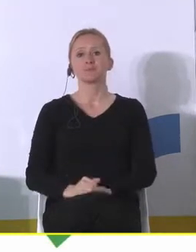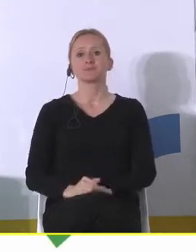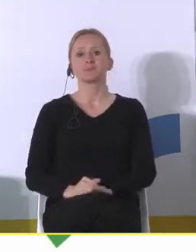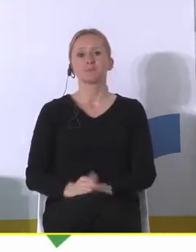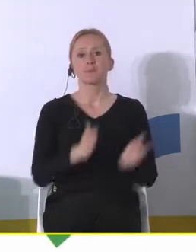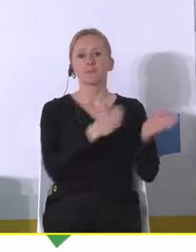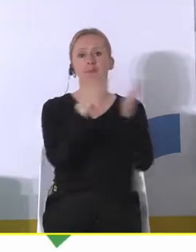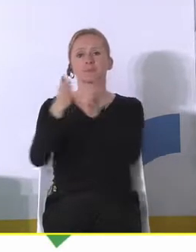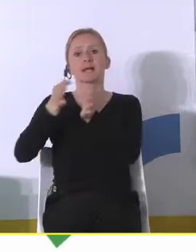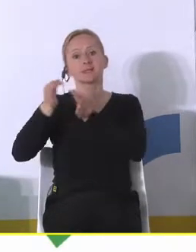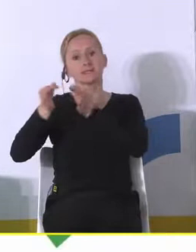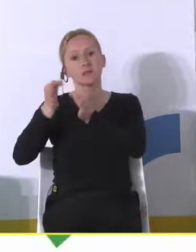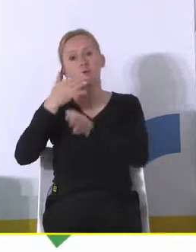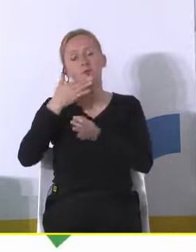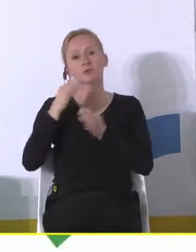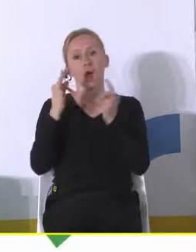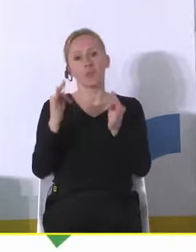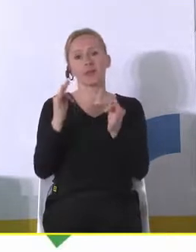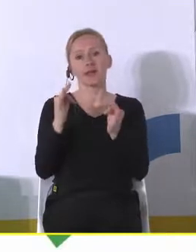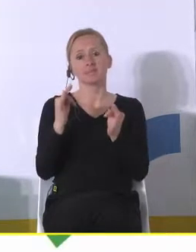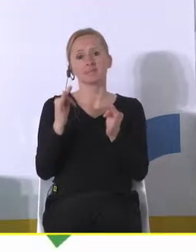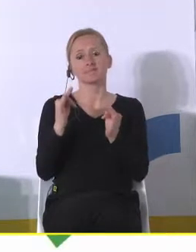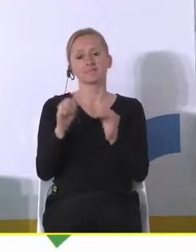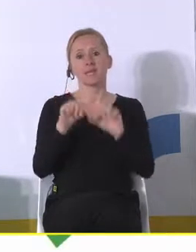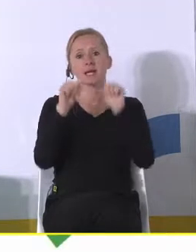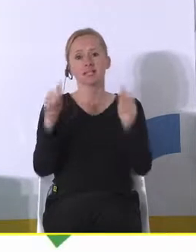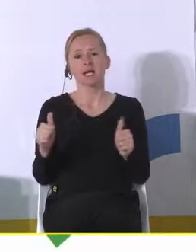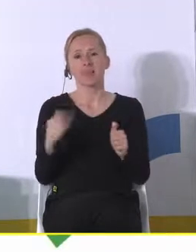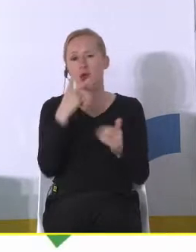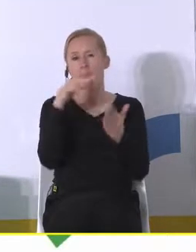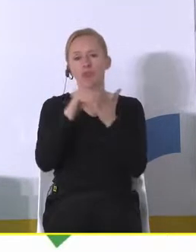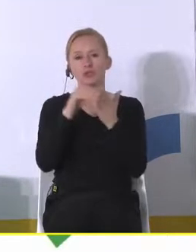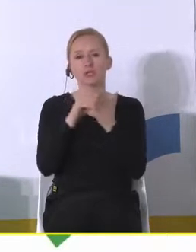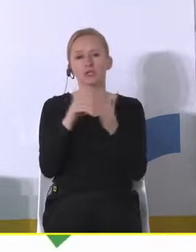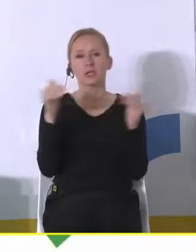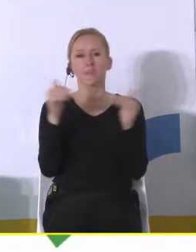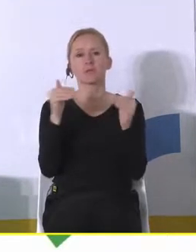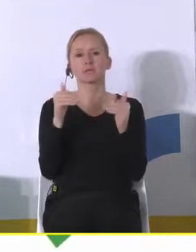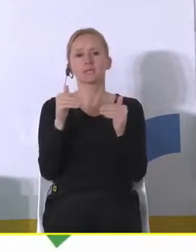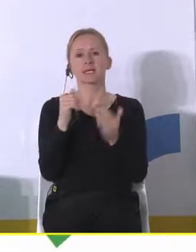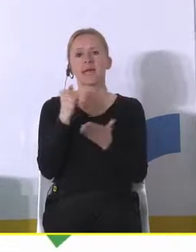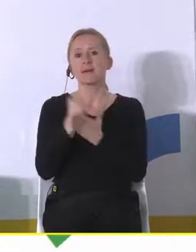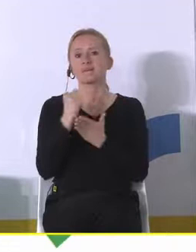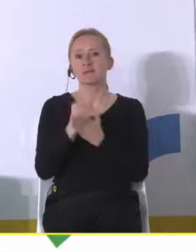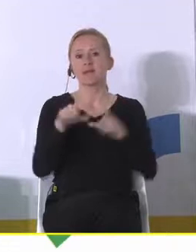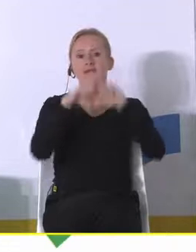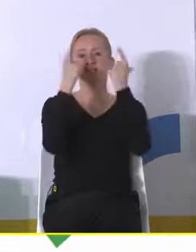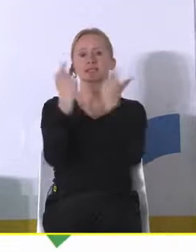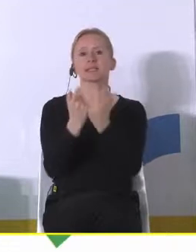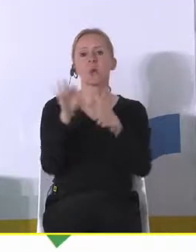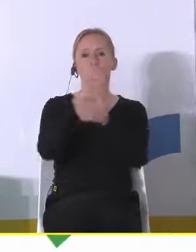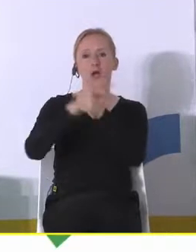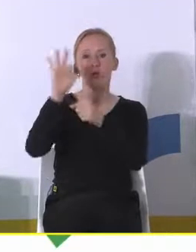Przechodząc z historii do stanu teraźniejszego, to właśnie te takie doświadczenia tego najmocniejszego akcentu z całego dużego